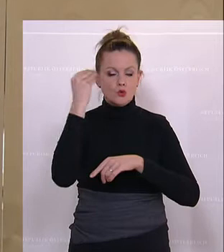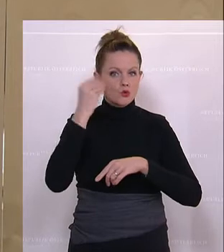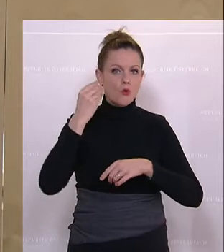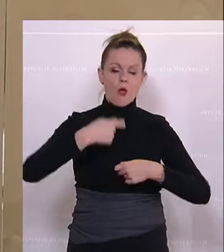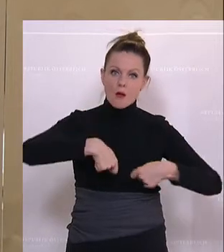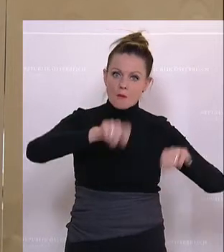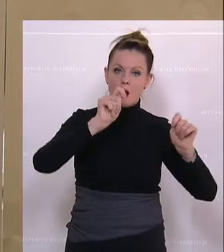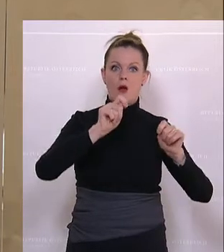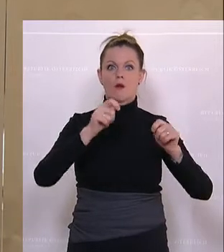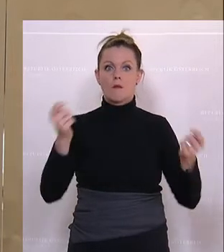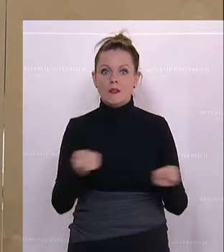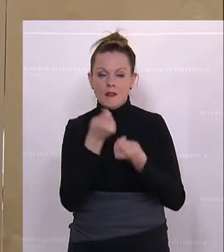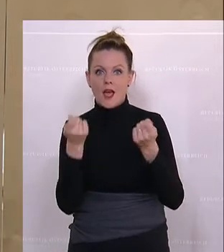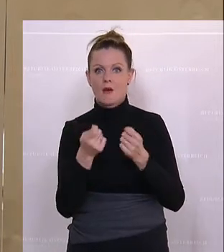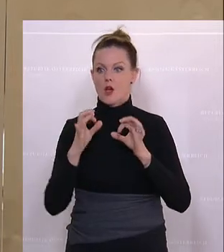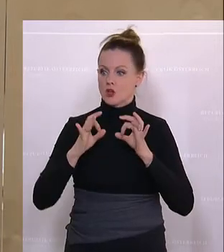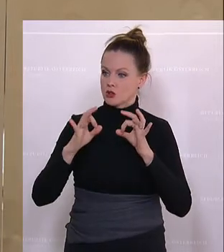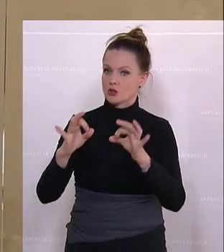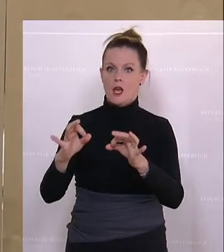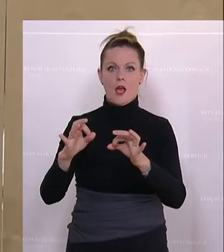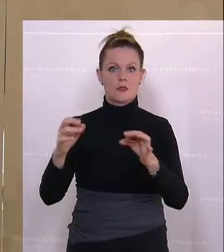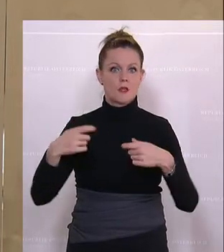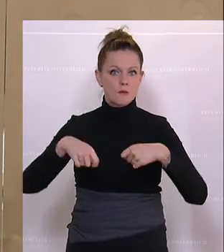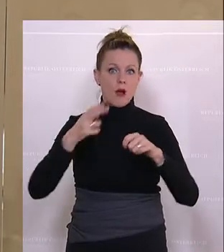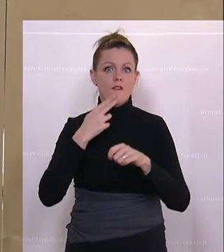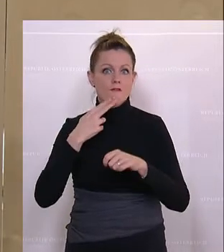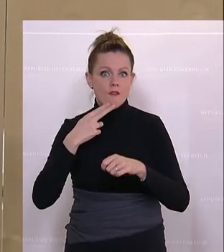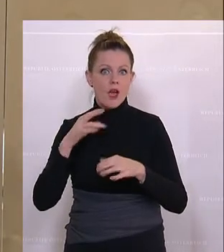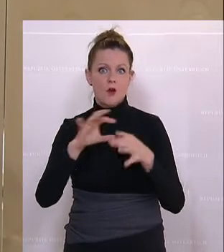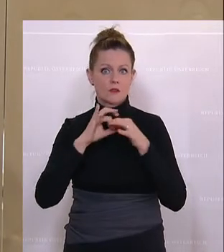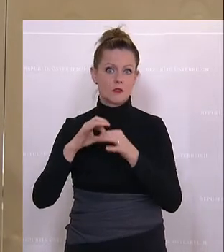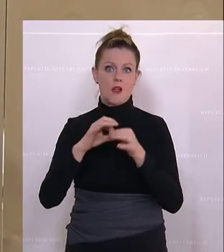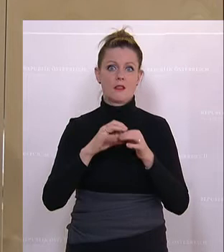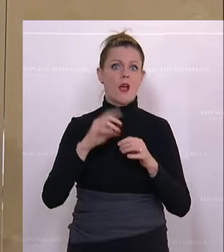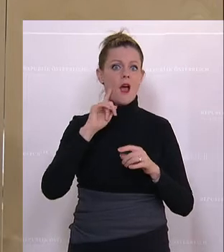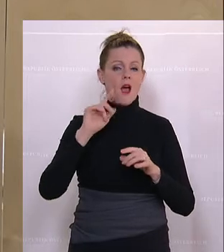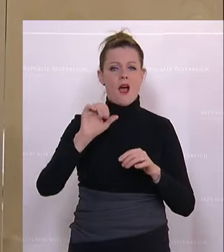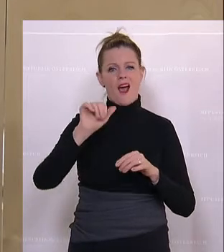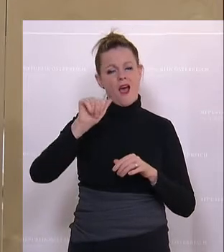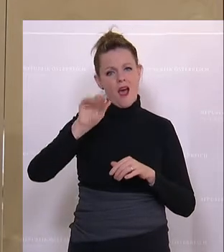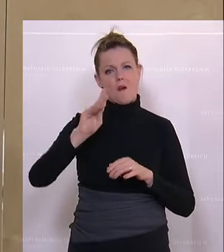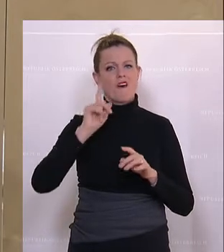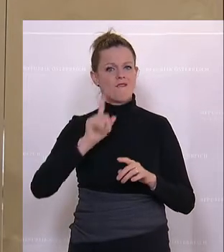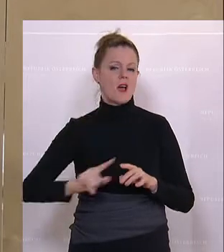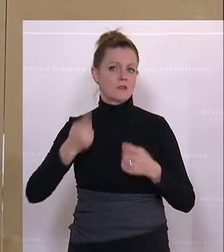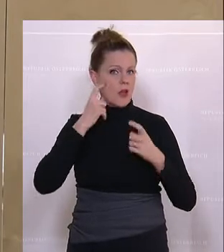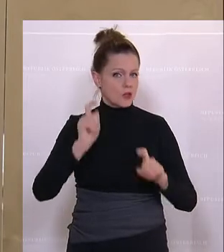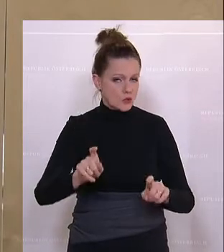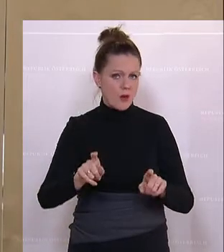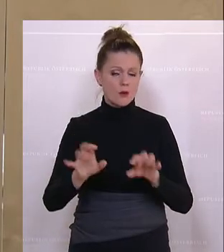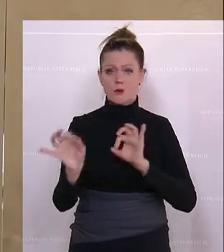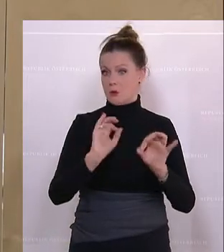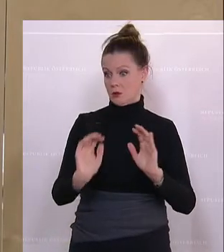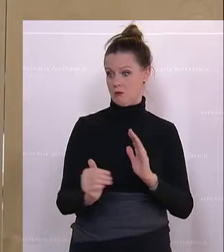Wer organisiert den Straßenbau, Abwasserentsorgung und so weiter und so fort? Oder in der